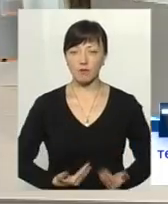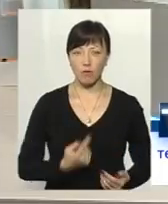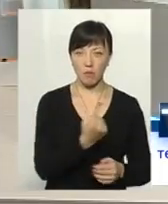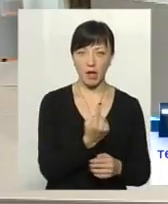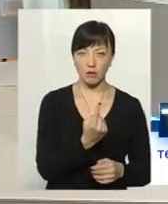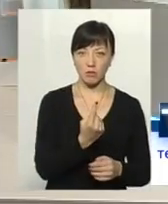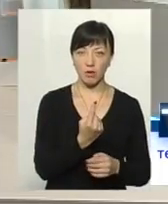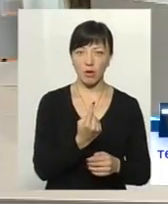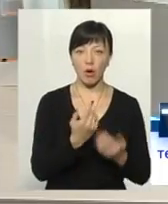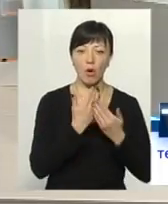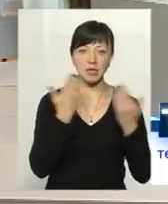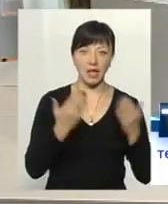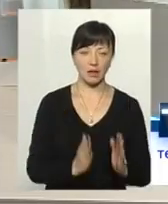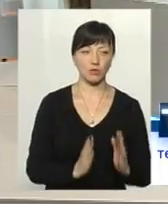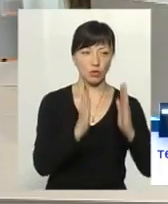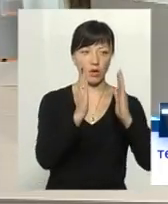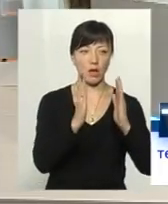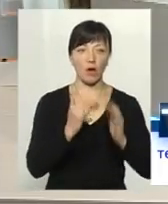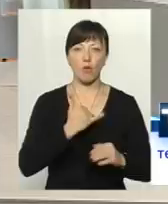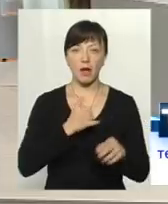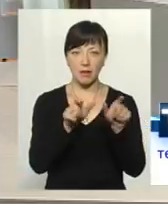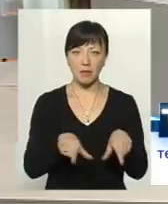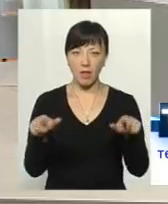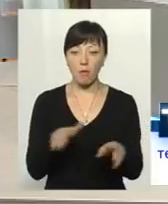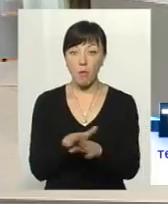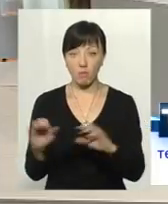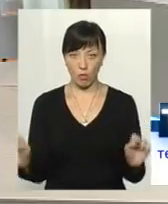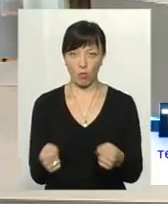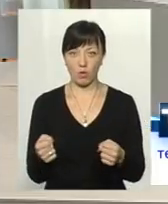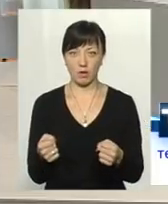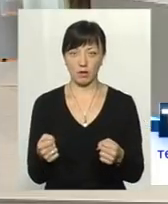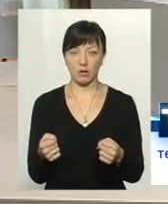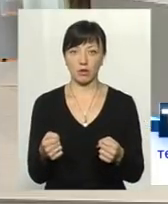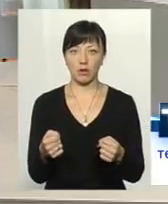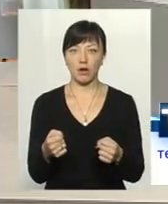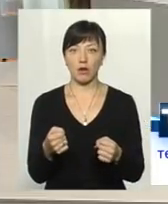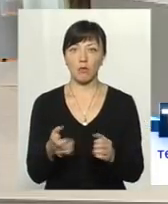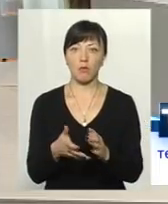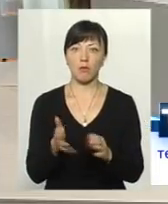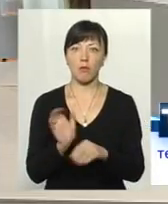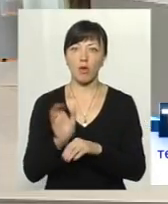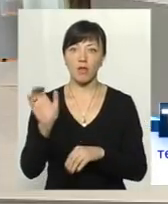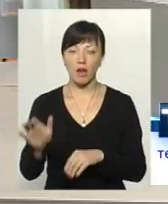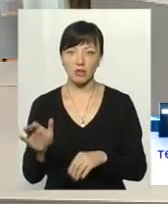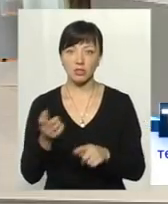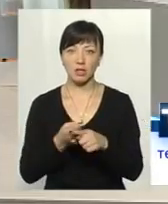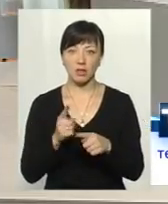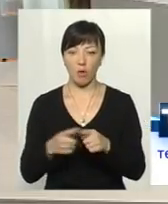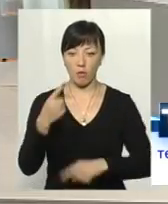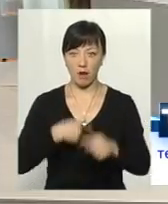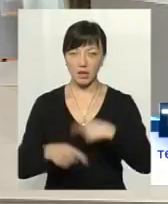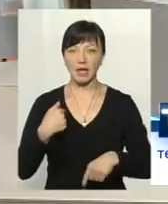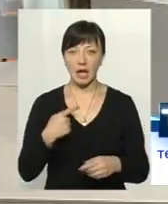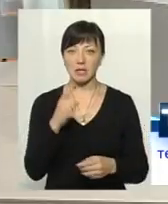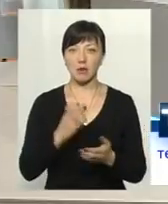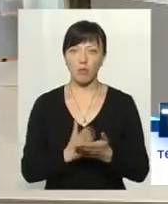под'їзду, останній стояк. У мене батареї повністю холодні. Що подача, що обратка. Я за